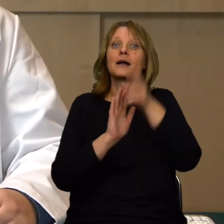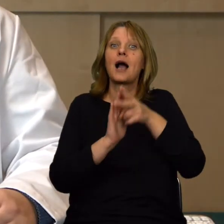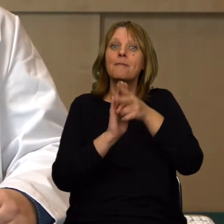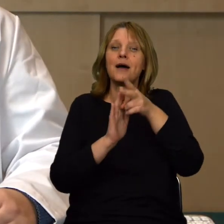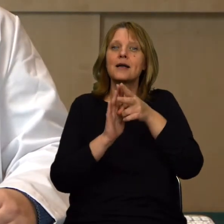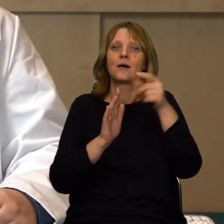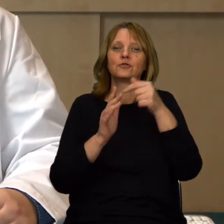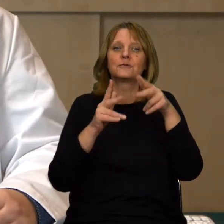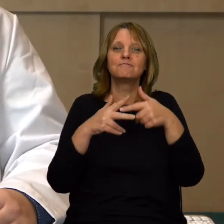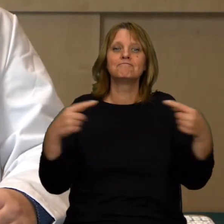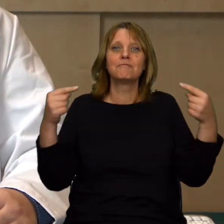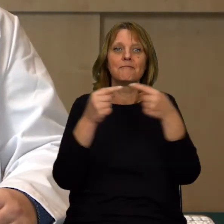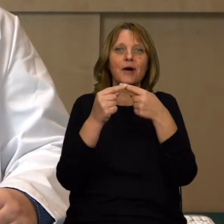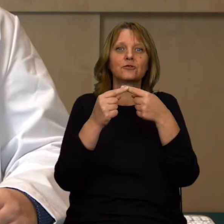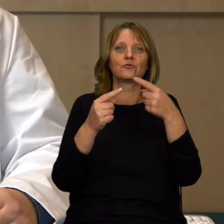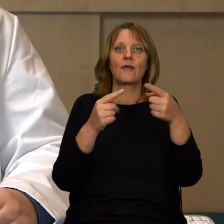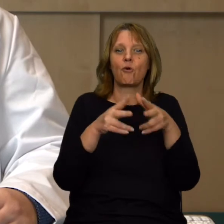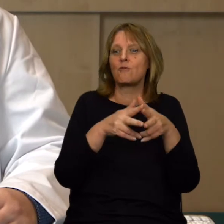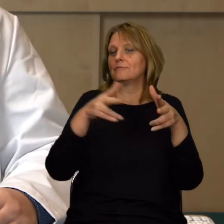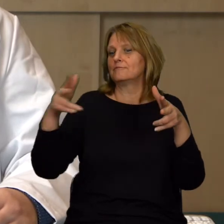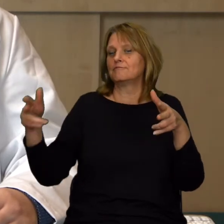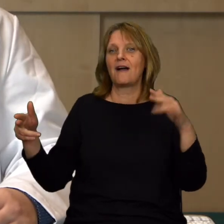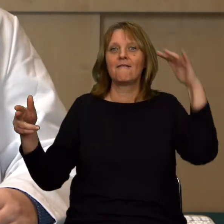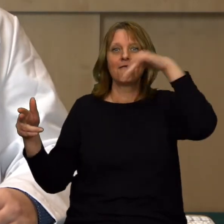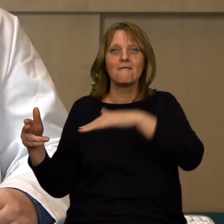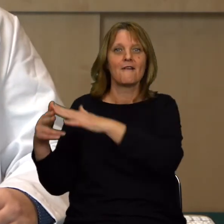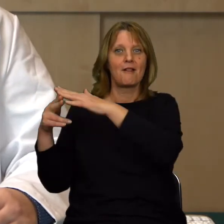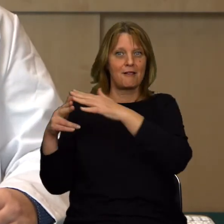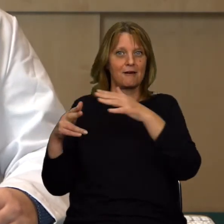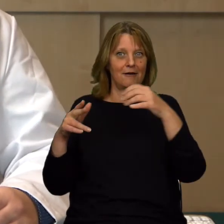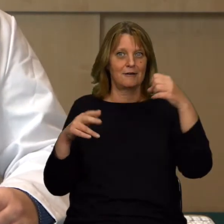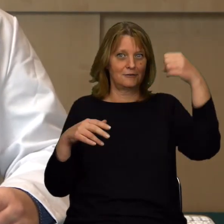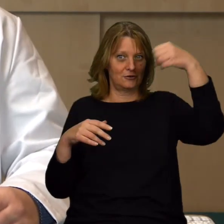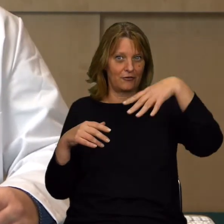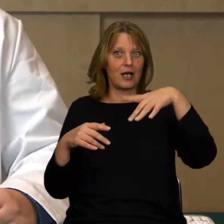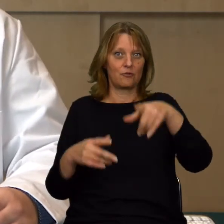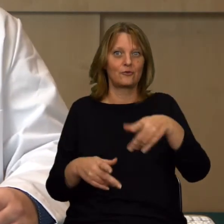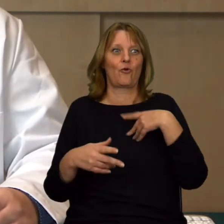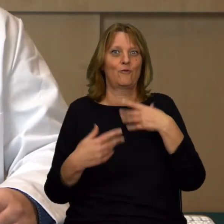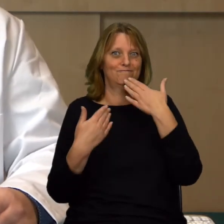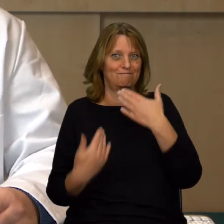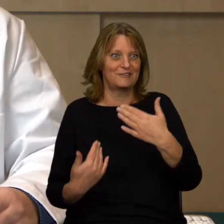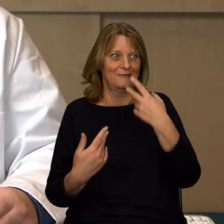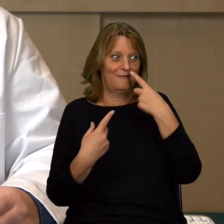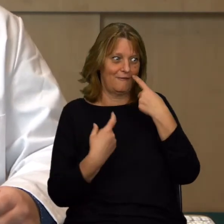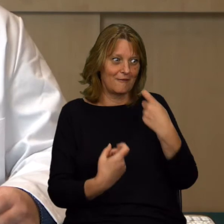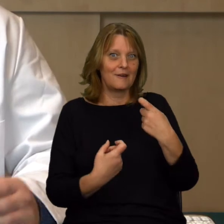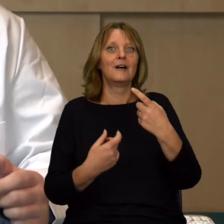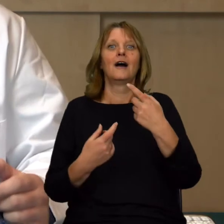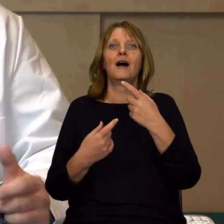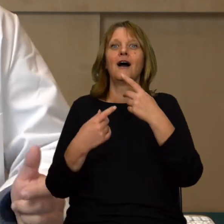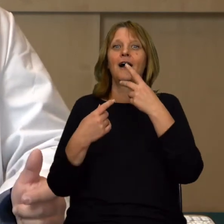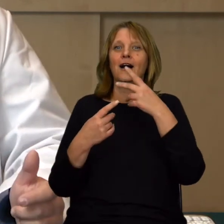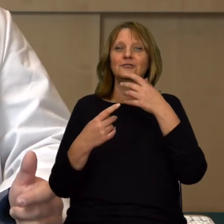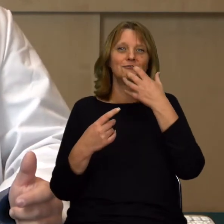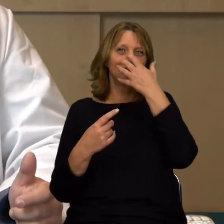która będzie wyskalowana w tym zakresie długości fali światła, dzięki czemu będziemy mogli dostrzec ciepło